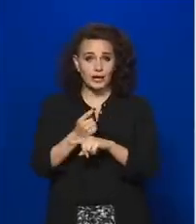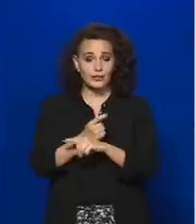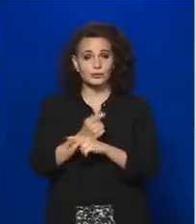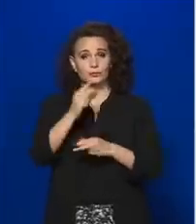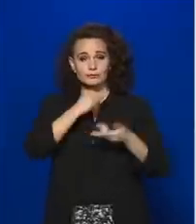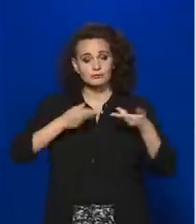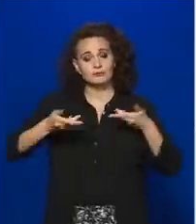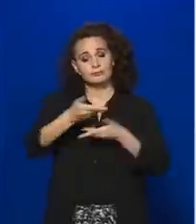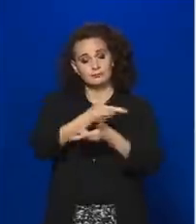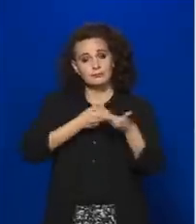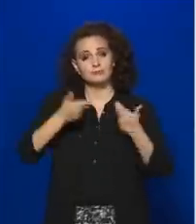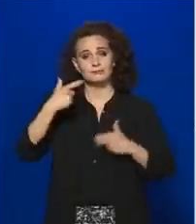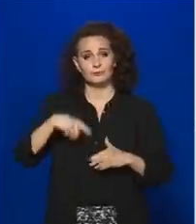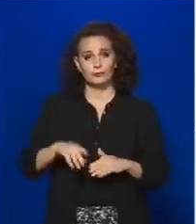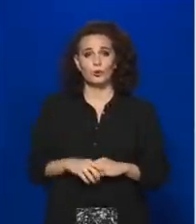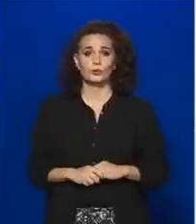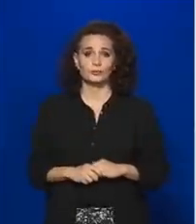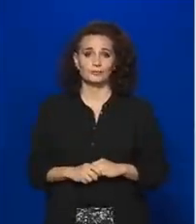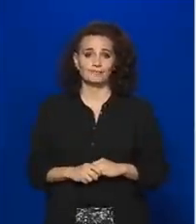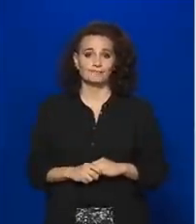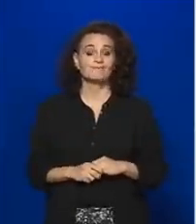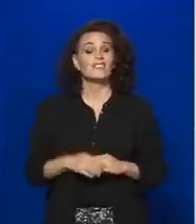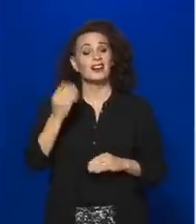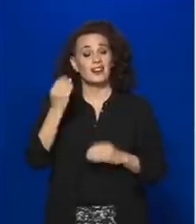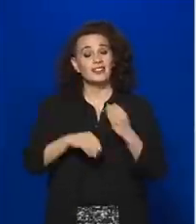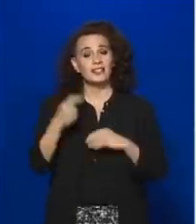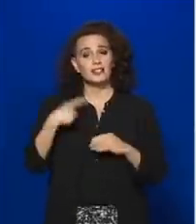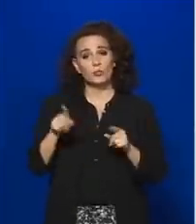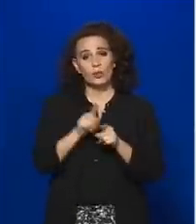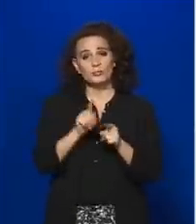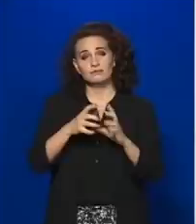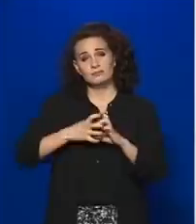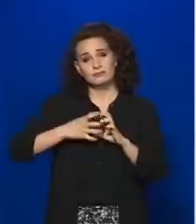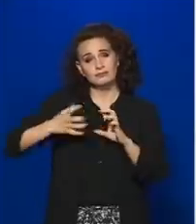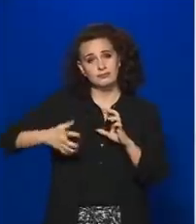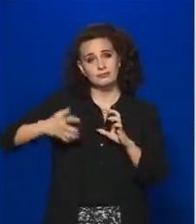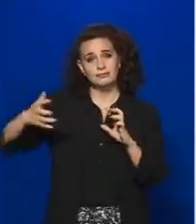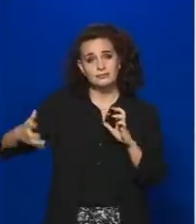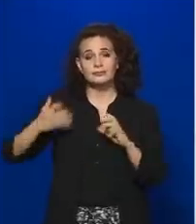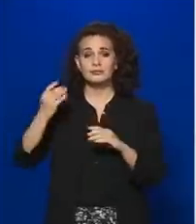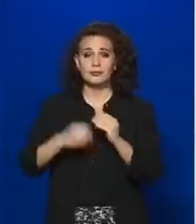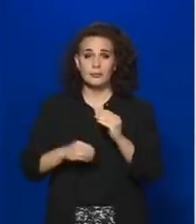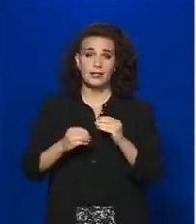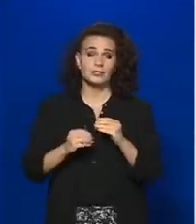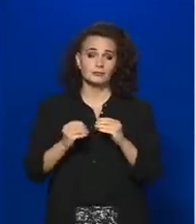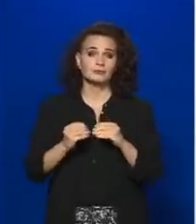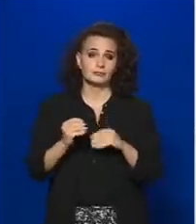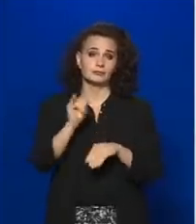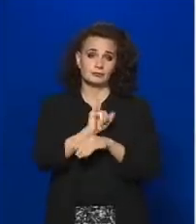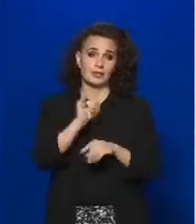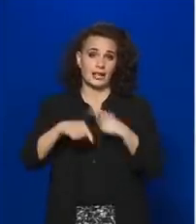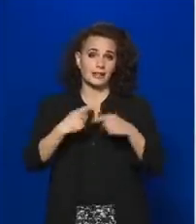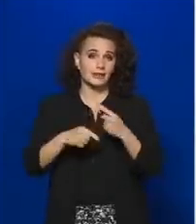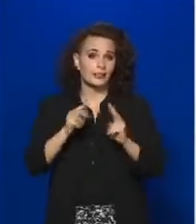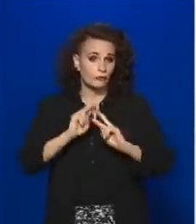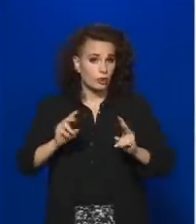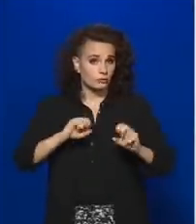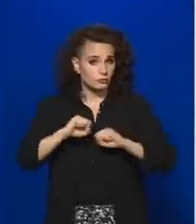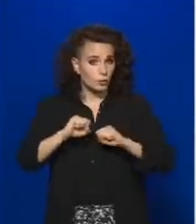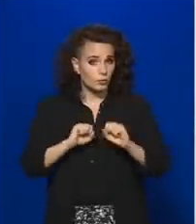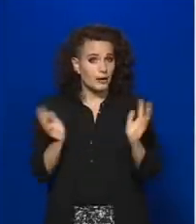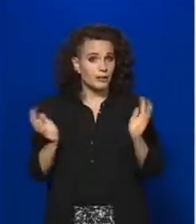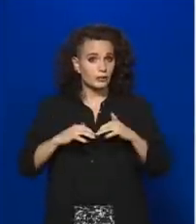ami természetesen azért is volt ilyen hosszú, mert hosszú ideje, mióta egyébként hetente is vannak kormányülések, a